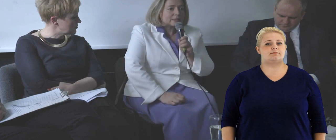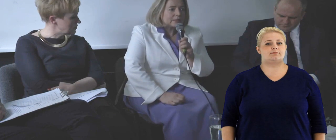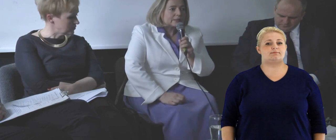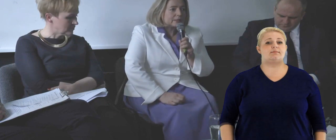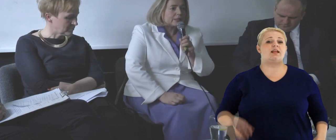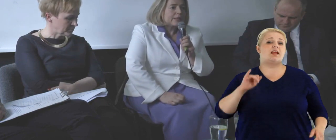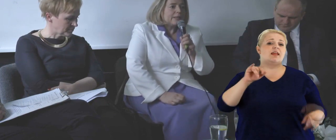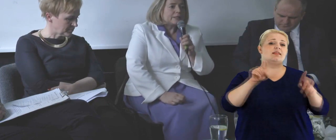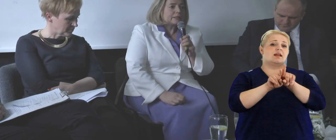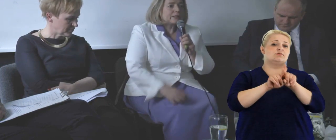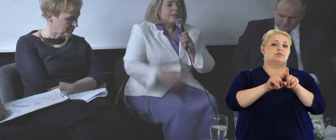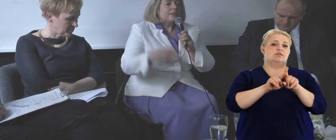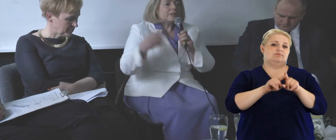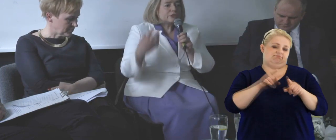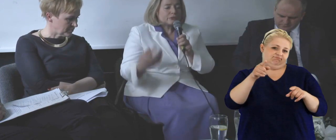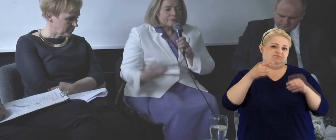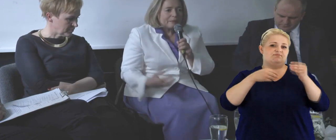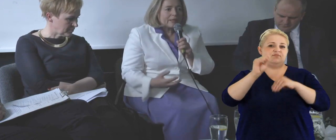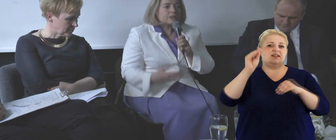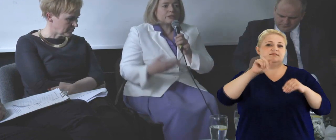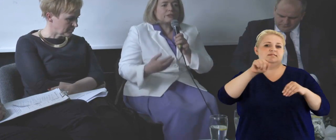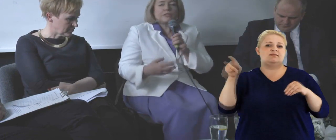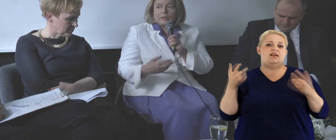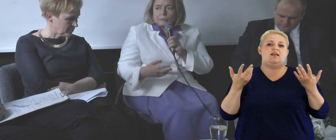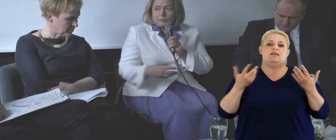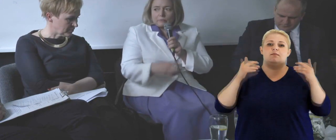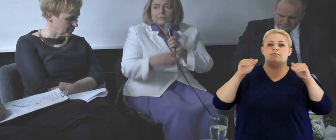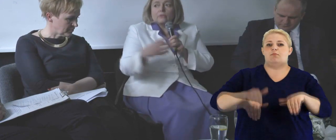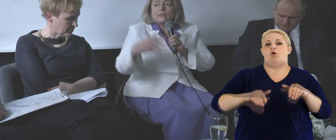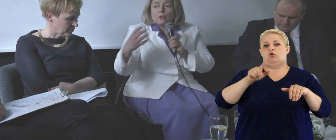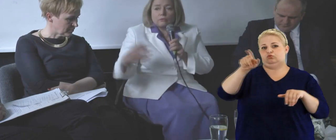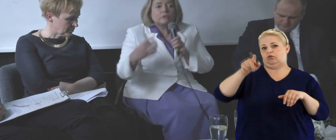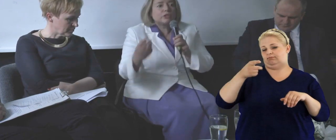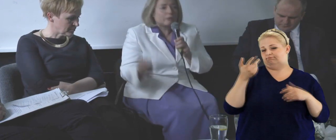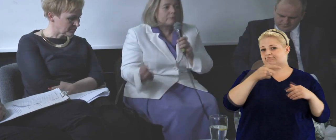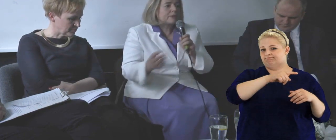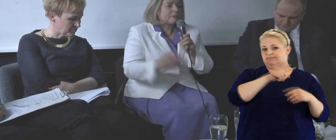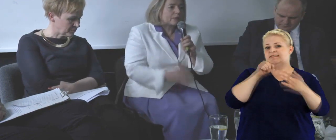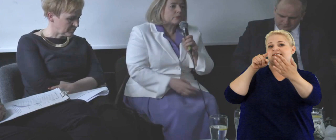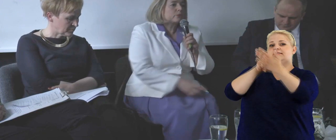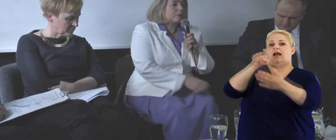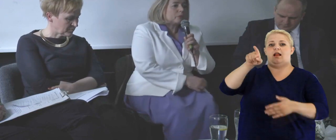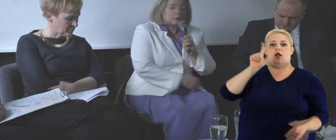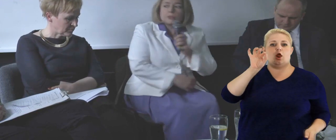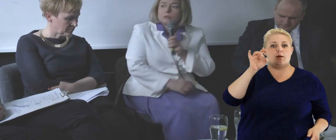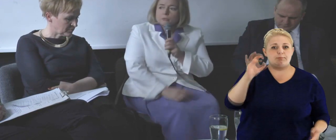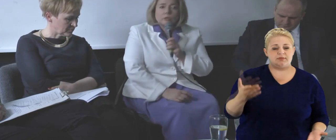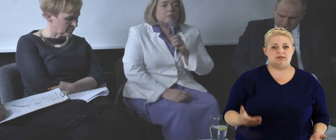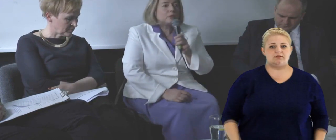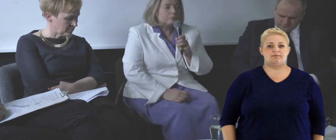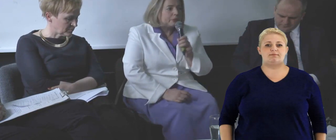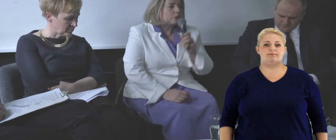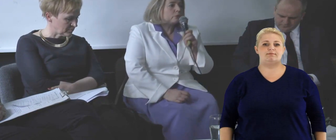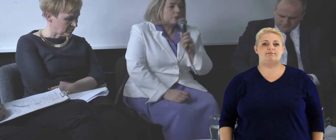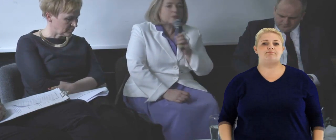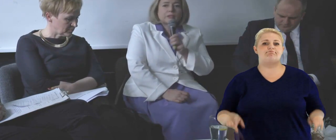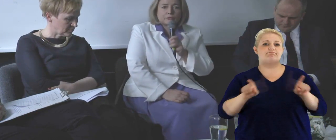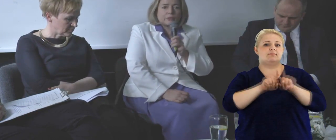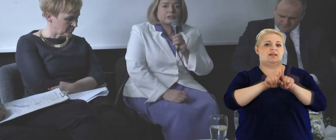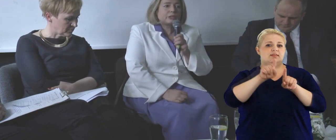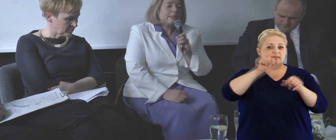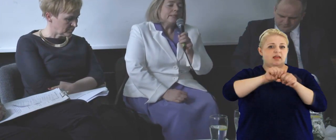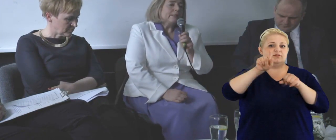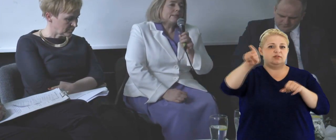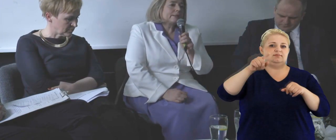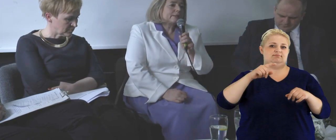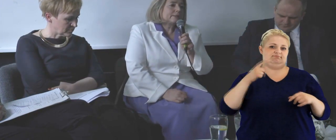legislacyjnych jest jeszcze bardziej ciałem, dodatkowo ciałem, prawda, który może być przedmiotem lobbingu, ponieważ